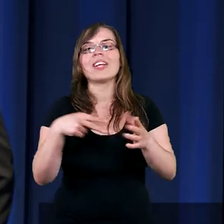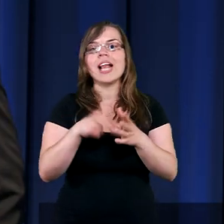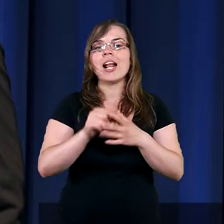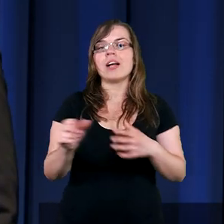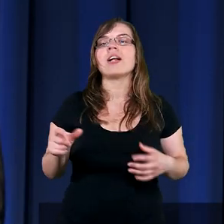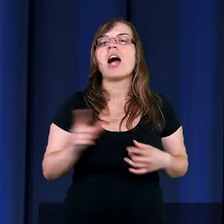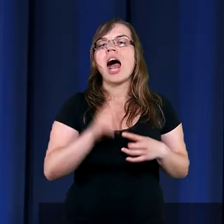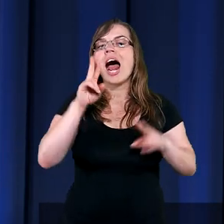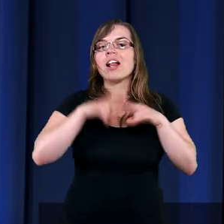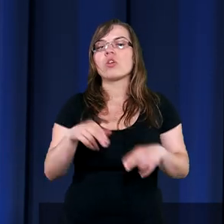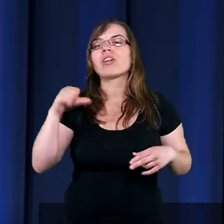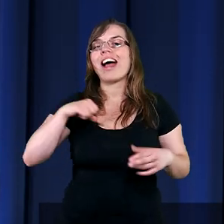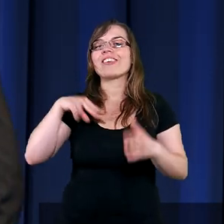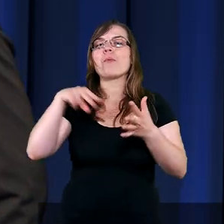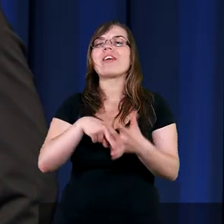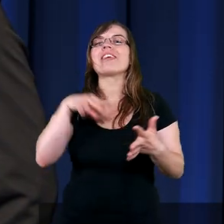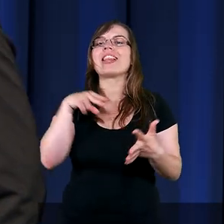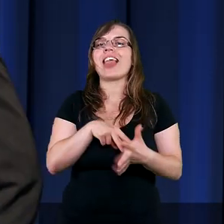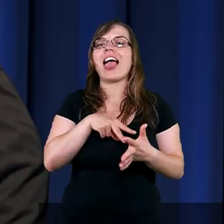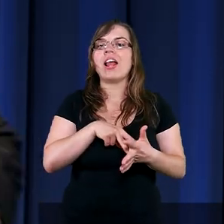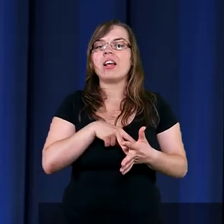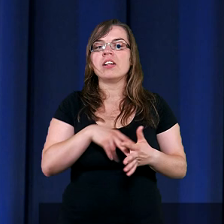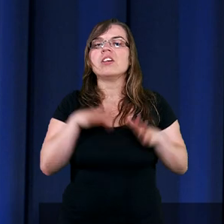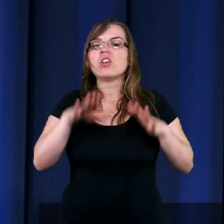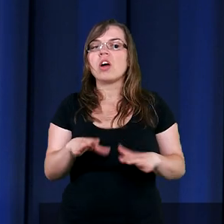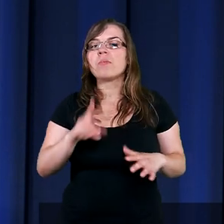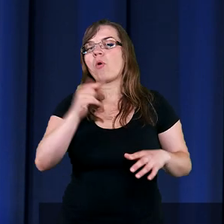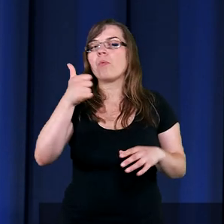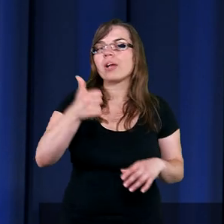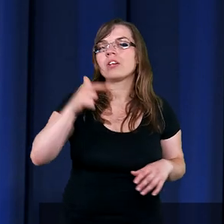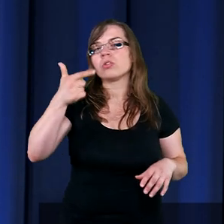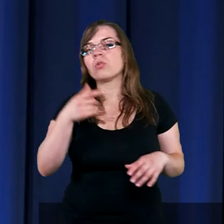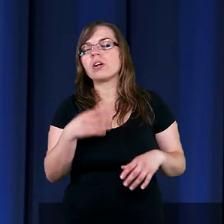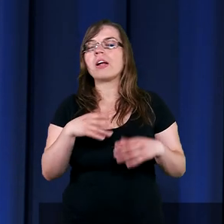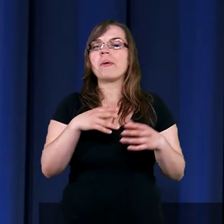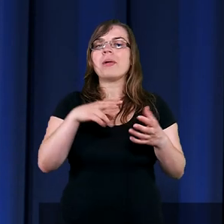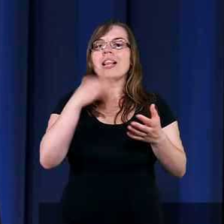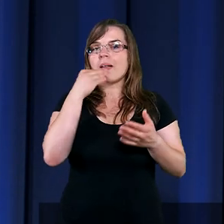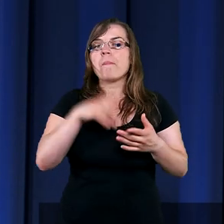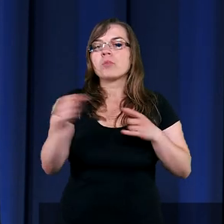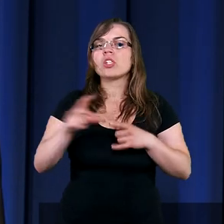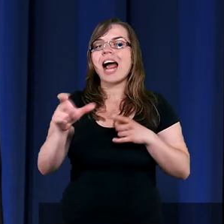Ale zostawcie sobie widelec, bo po pierwszym i po drugim daniu przychodzi czas na deser.